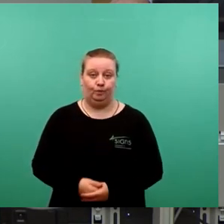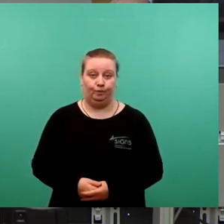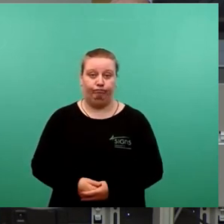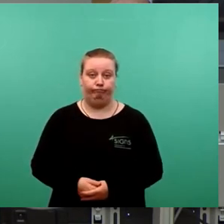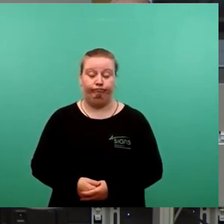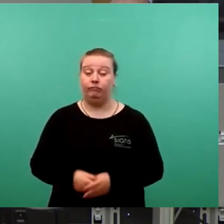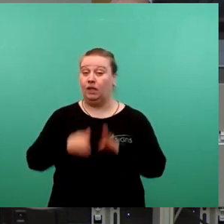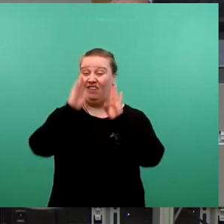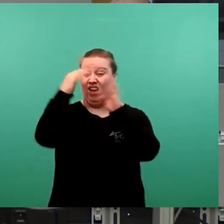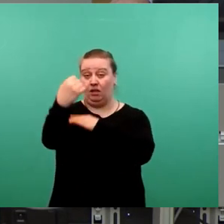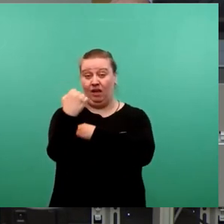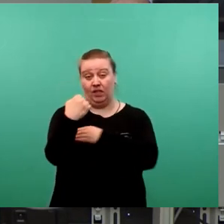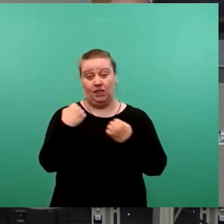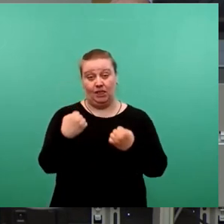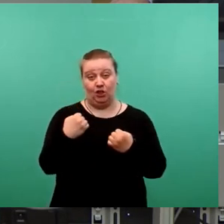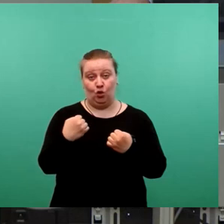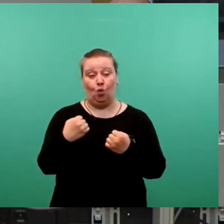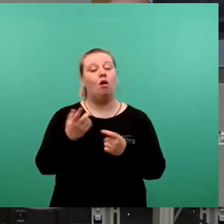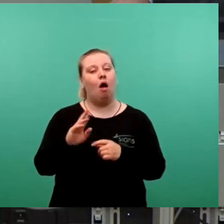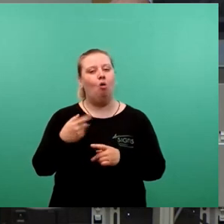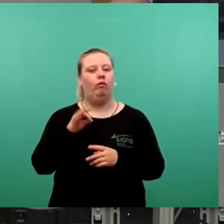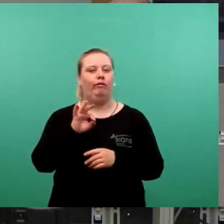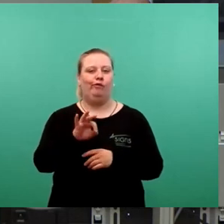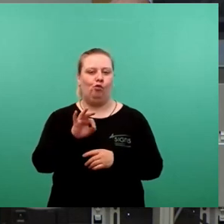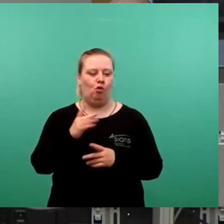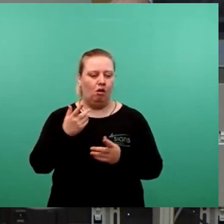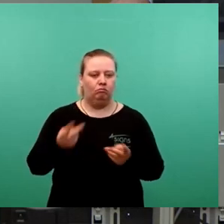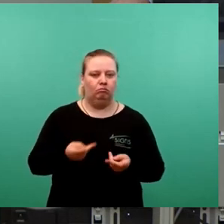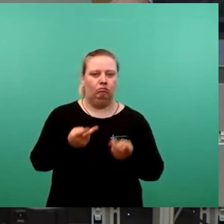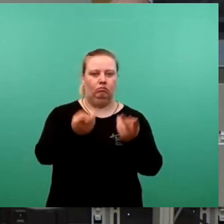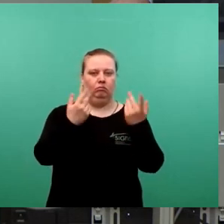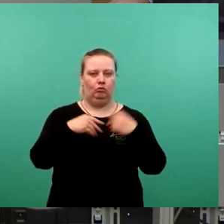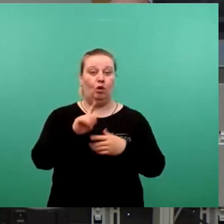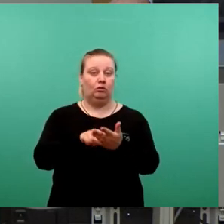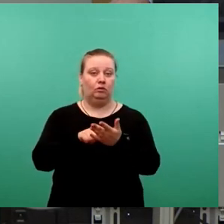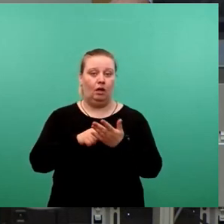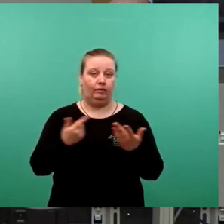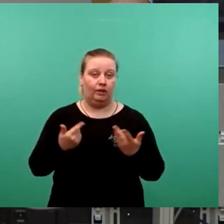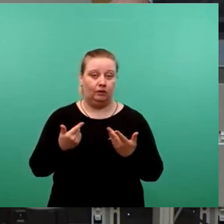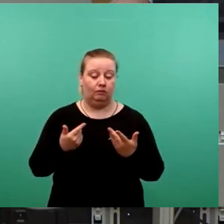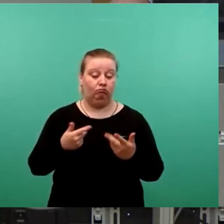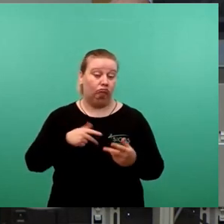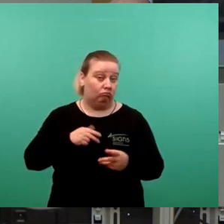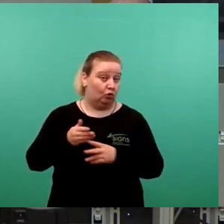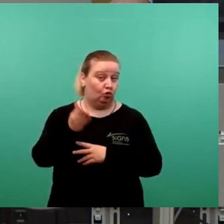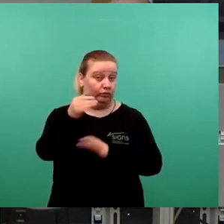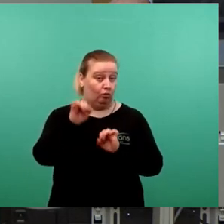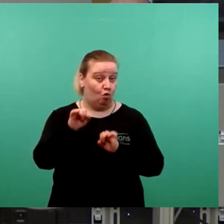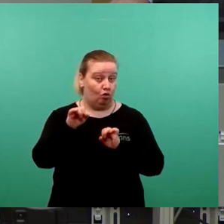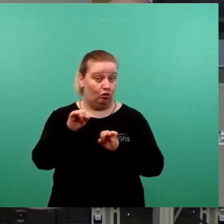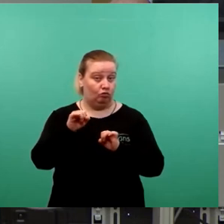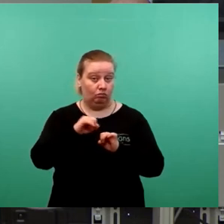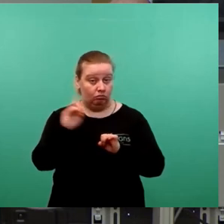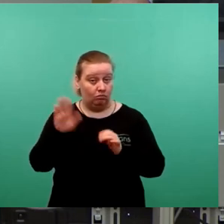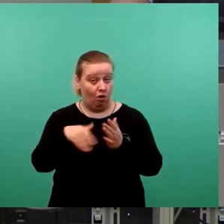Fachkräftesicherung wird ein wesentlicher Motor, aber auch Indikator dafür sein, ob wir auch in Zukunft alle anstehenden